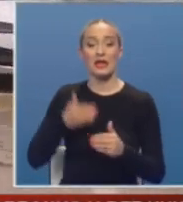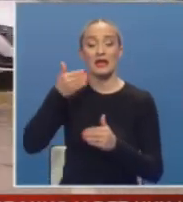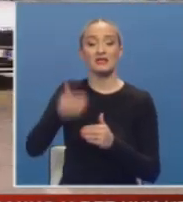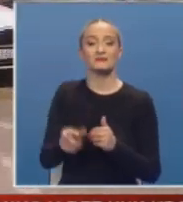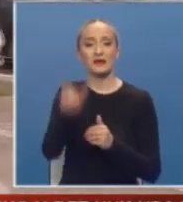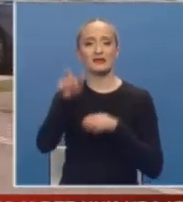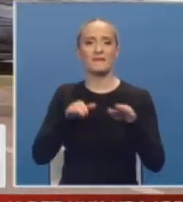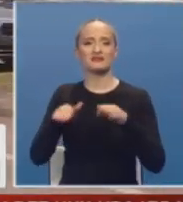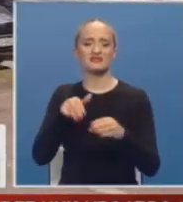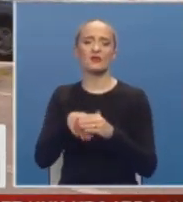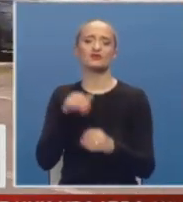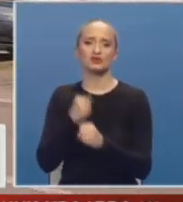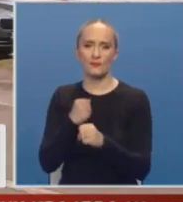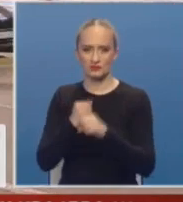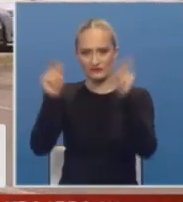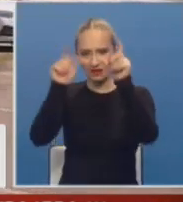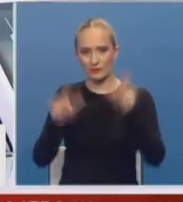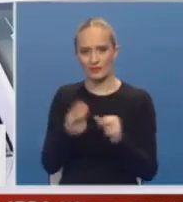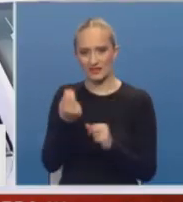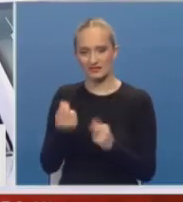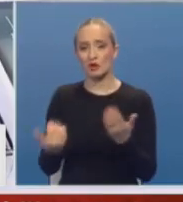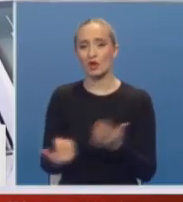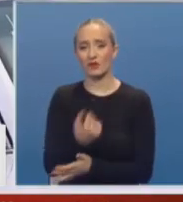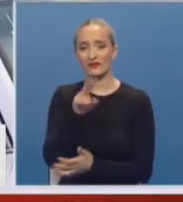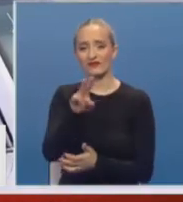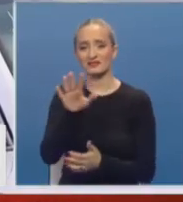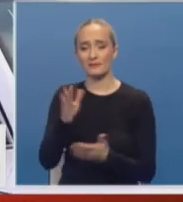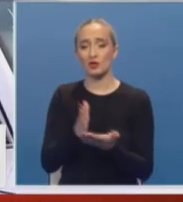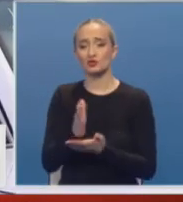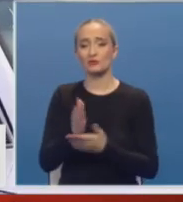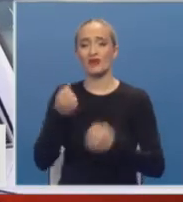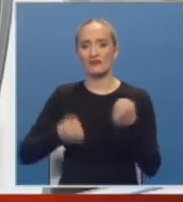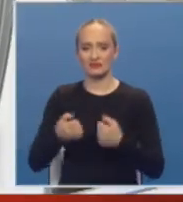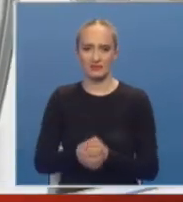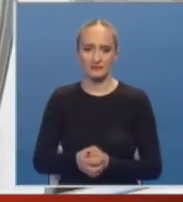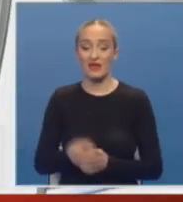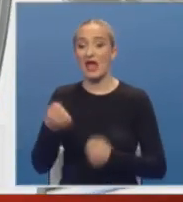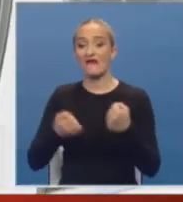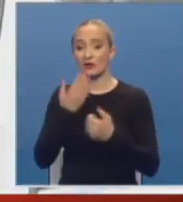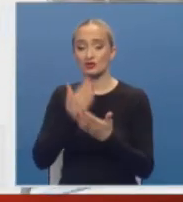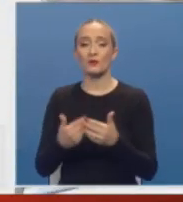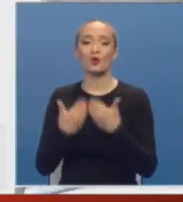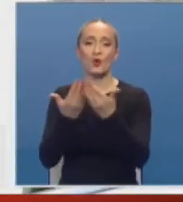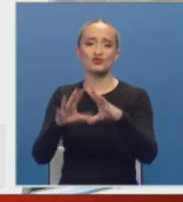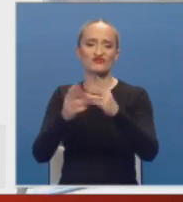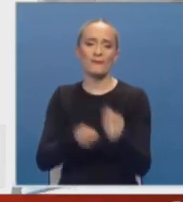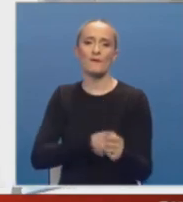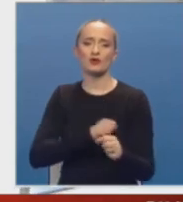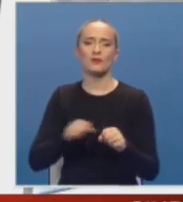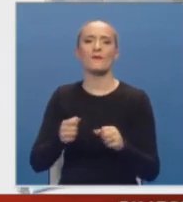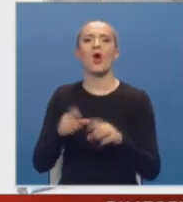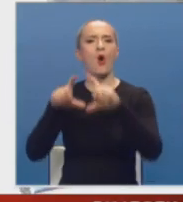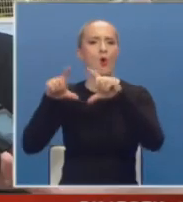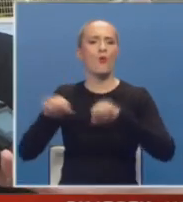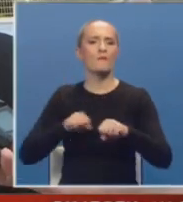Ispred zgrade Ministarstva unutrašnjih poslova Republike Srpske novih 25 službenih vozila. Vozila će biti uručena svim